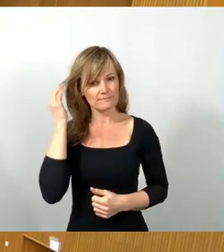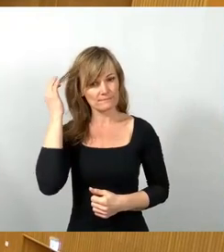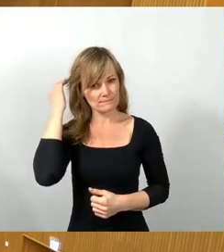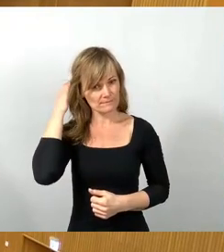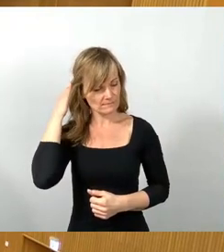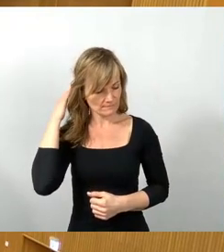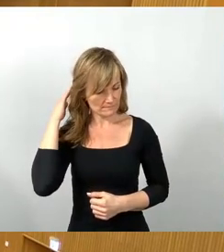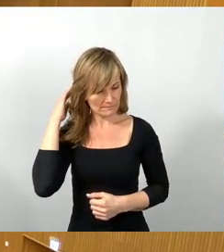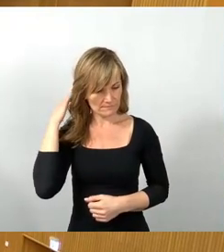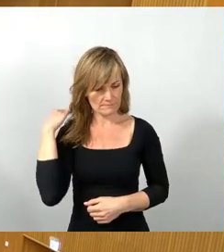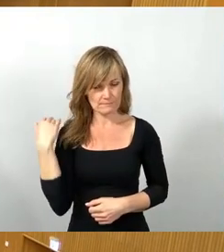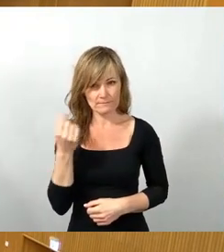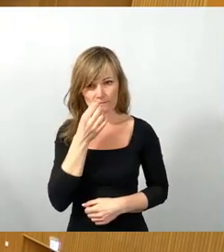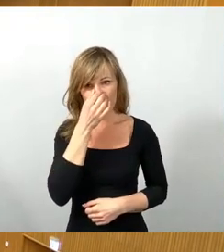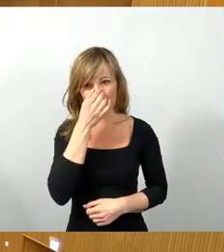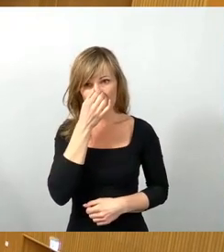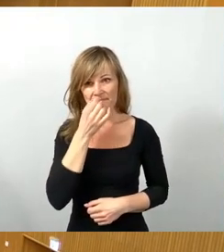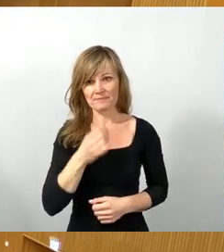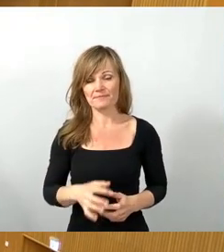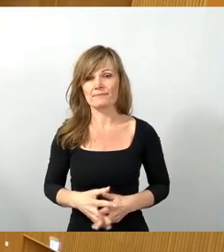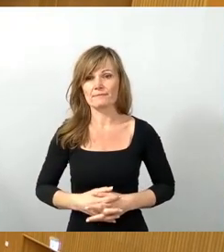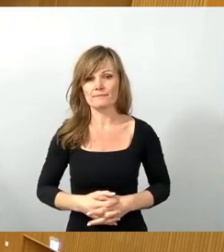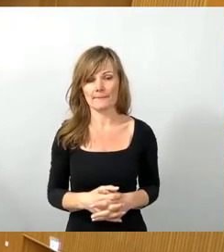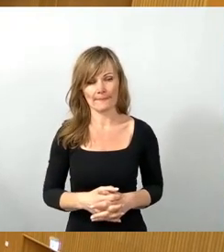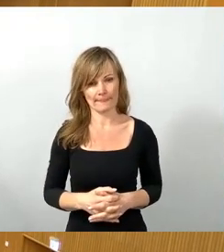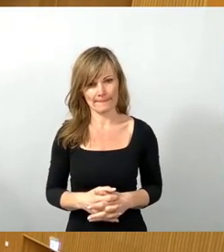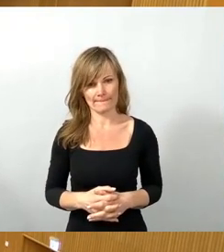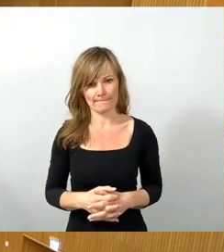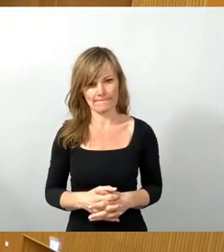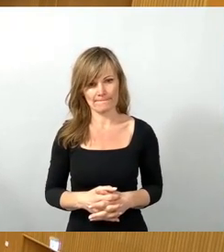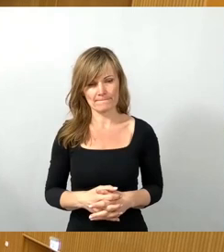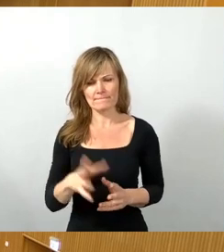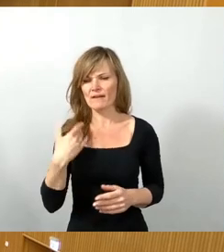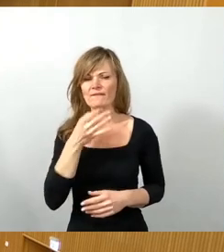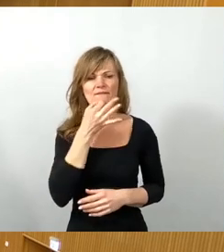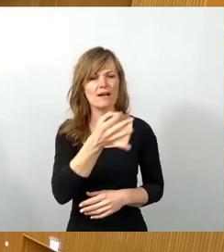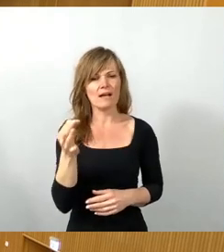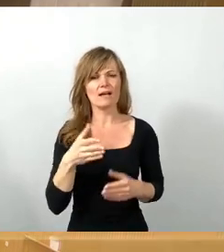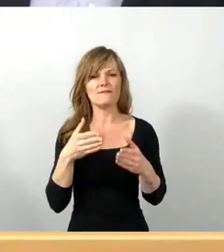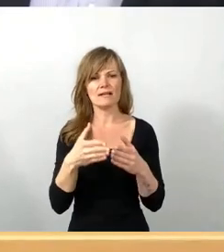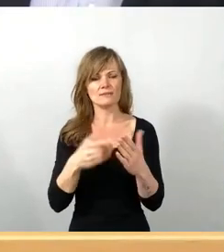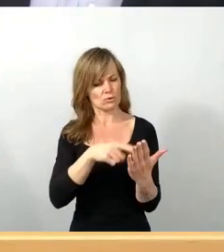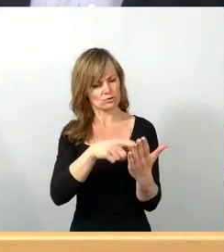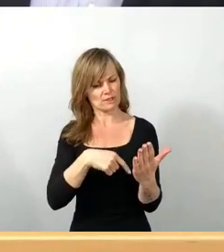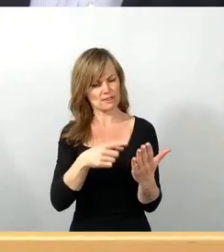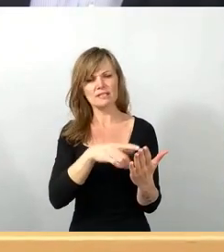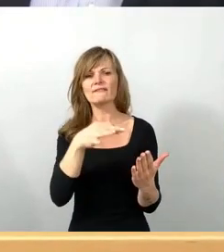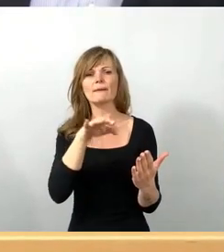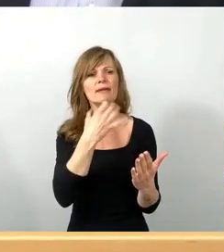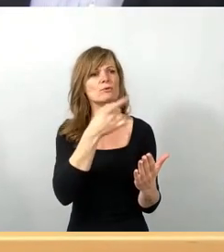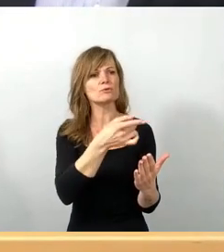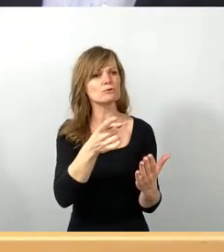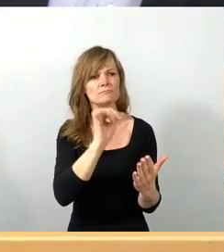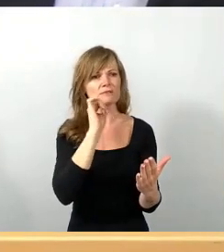Okay, jetzt frage ich mal bei den Fraktionen nach, die jetzt nicht auf dem Zettel stehen, wird FDP das Wort gewünscht? Nein, AfD das Wort